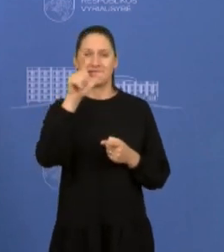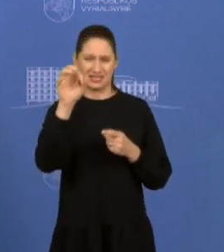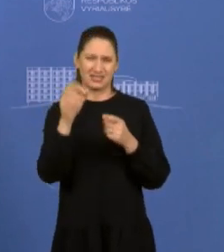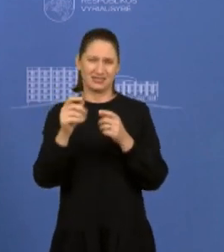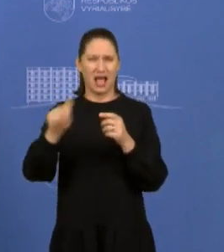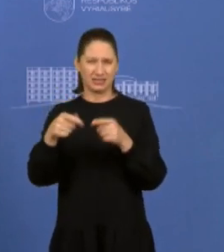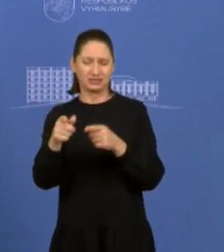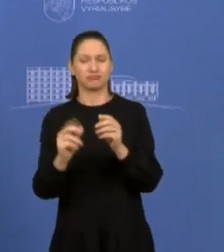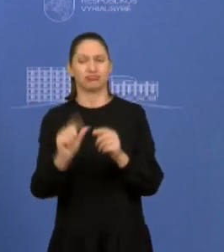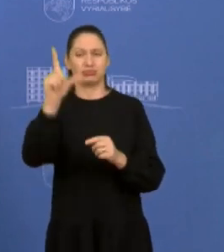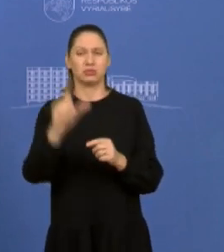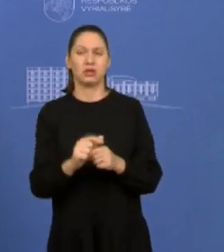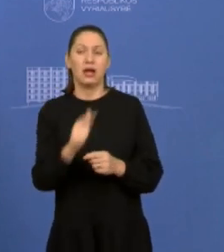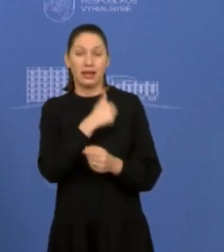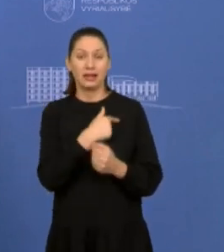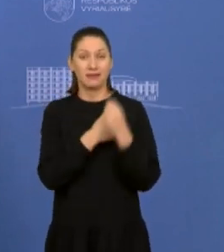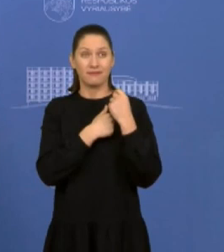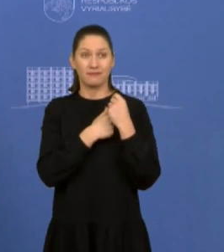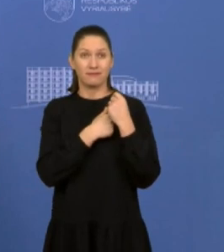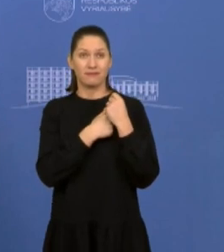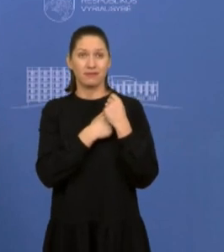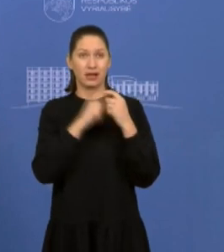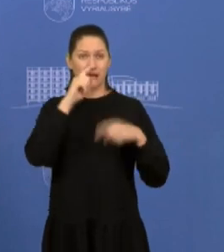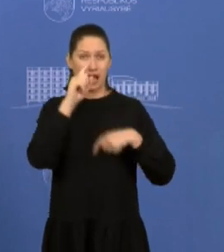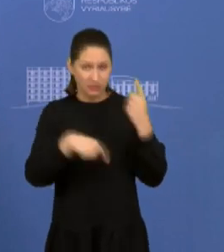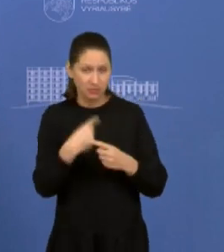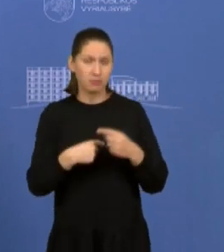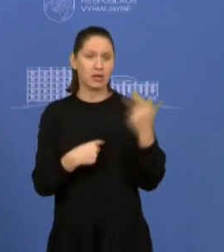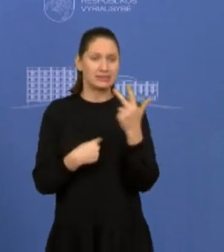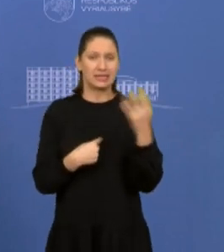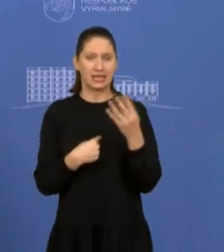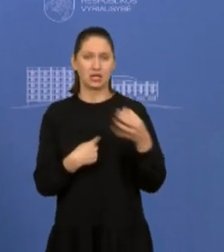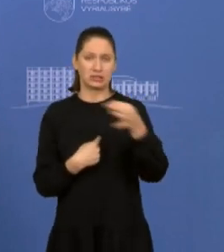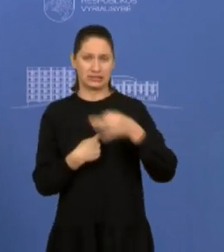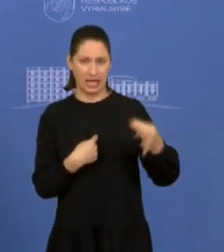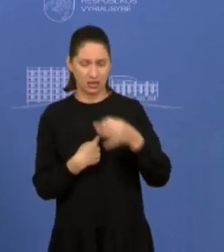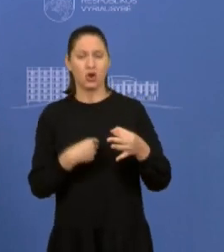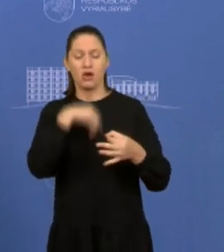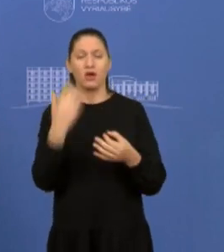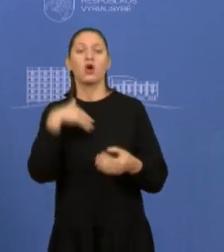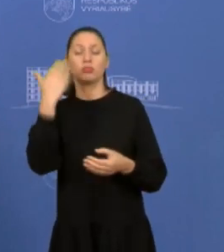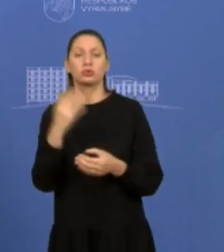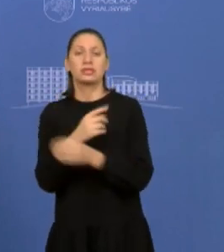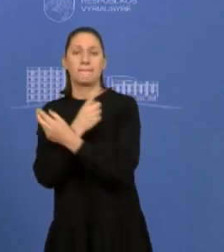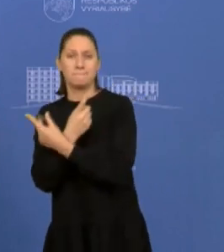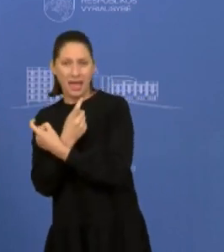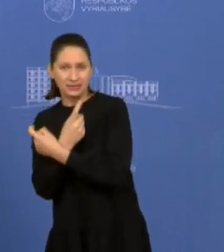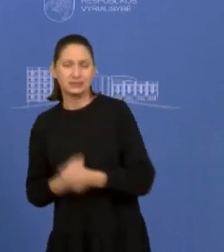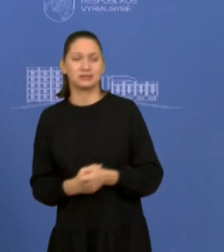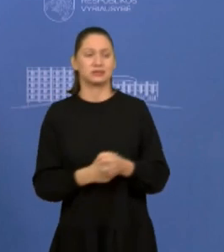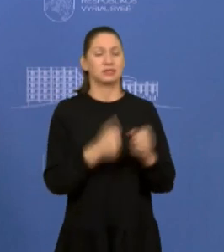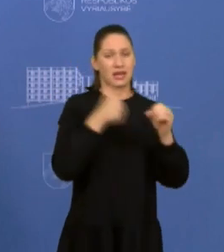3-4 eurocentus kas met, kol susilygins iš esmės su benzino